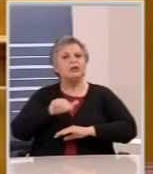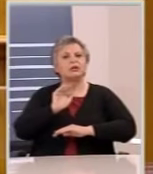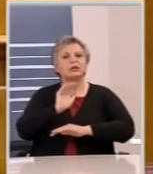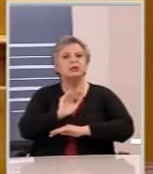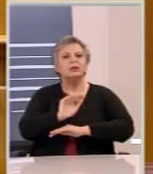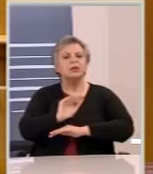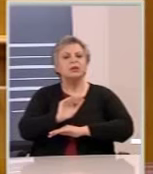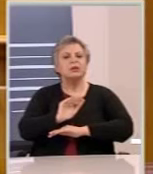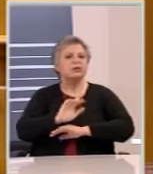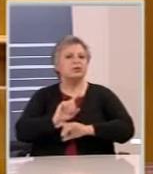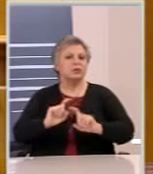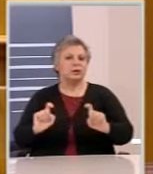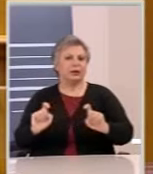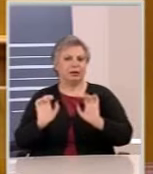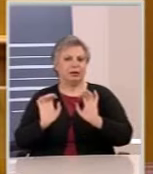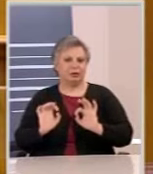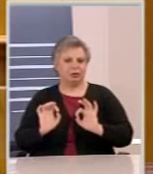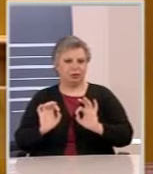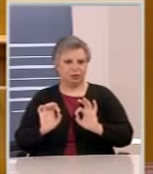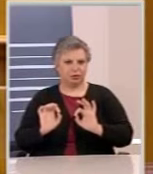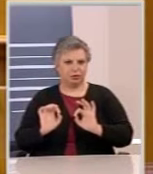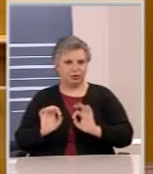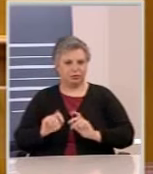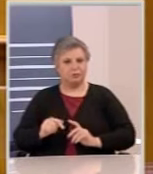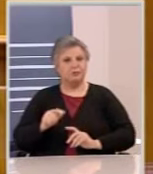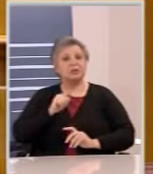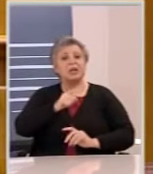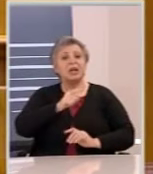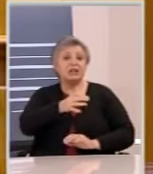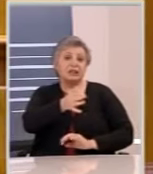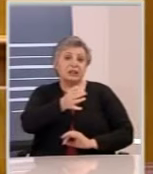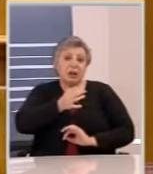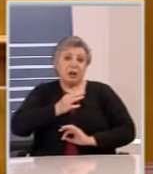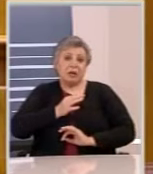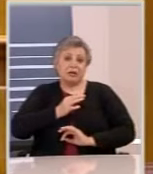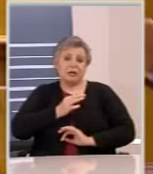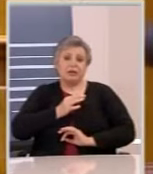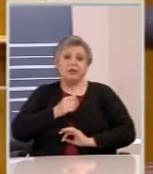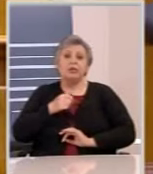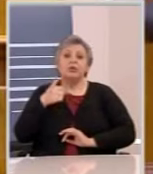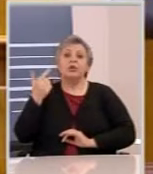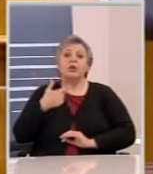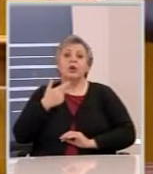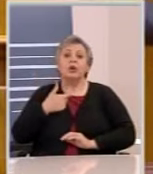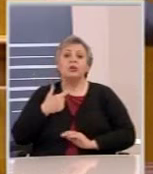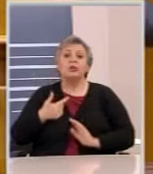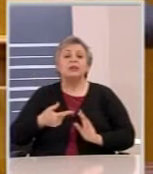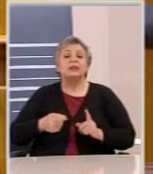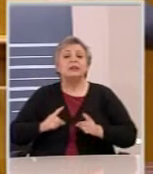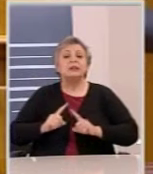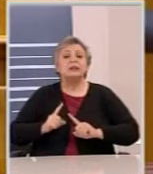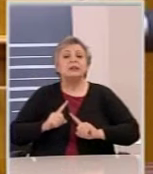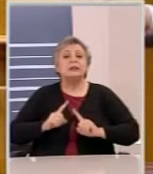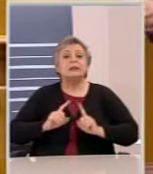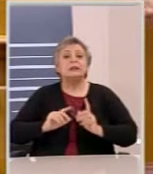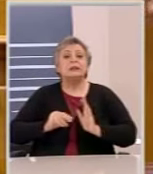ρωτήσω. Λέτε η συμφωνία είναι δική σας της κυβέρνησης.